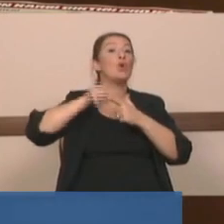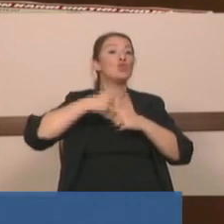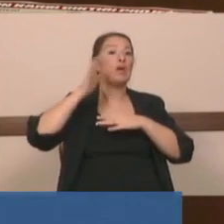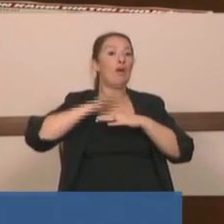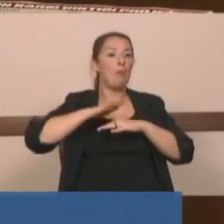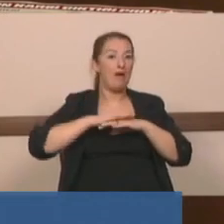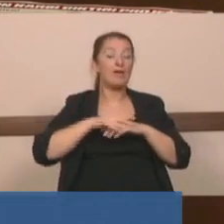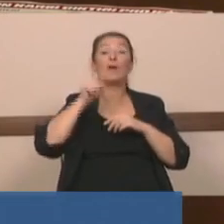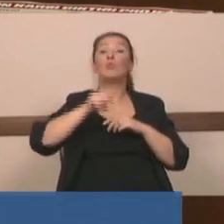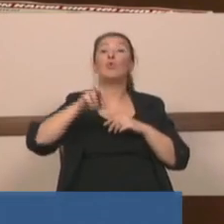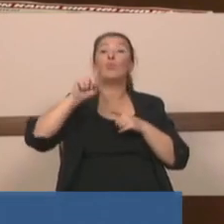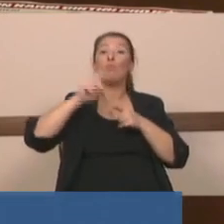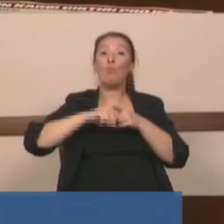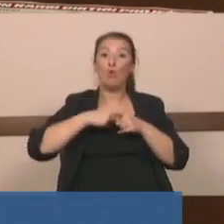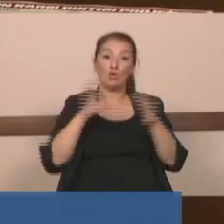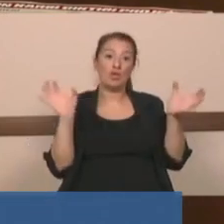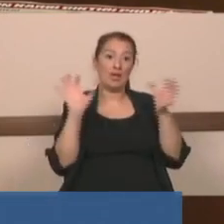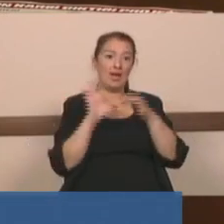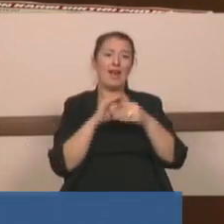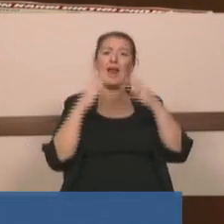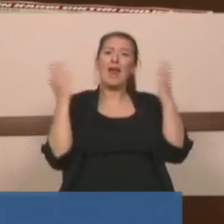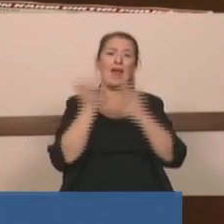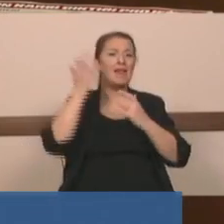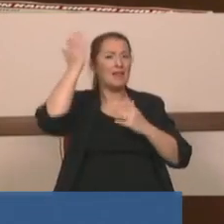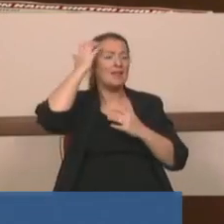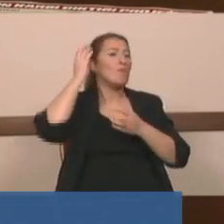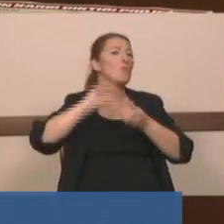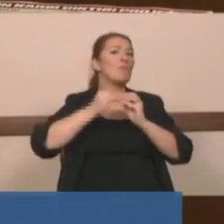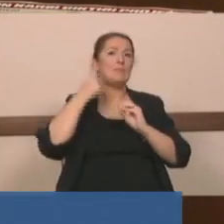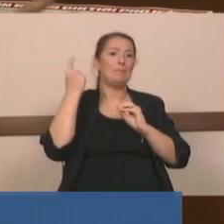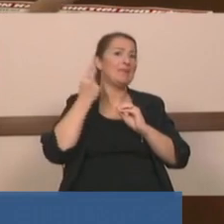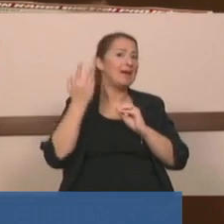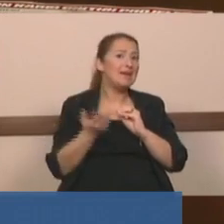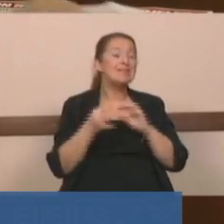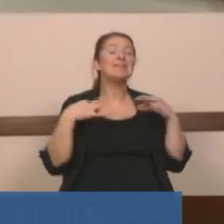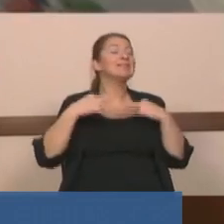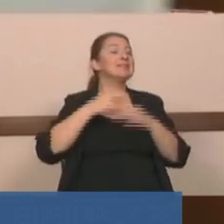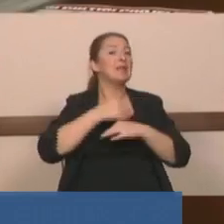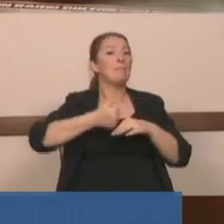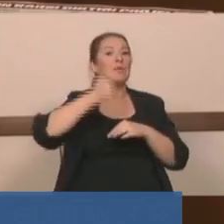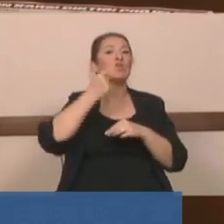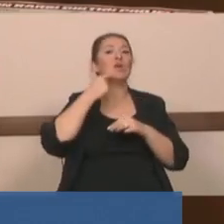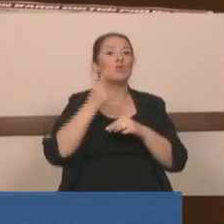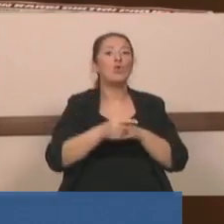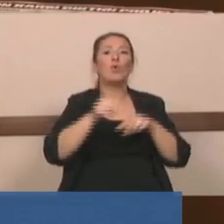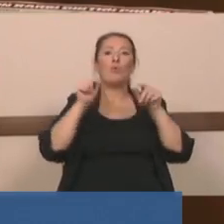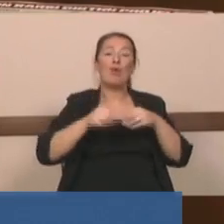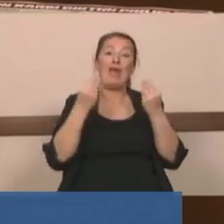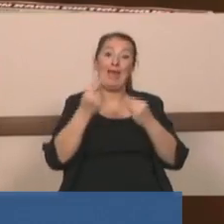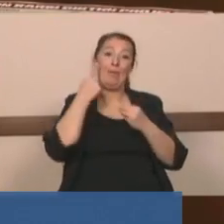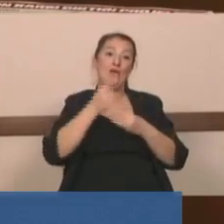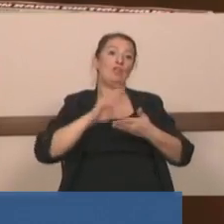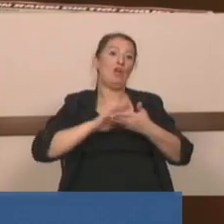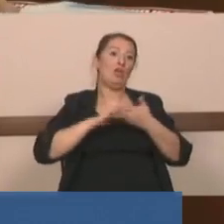bu projeyle ilgili en temel sorulardan bir tanesi Sayın Başkan diyor ki buraya iyi bakın arkadaşlar.